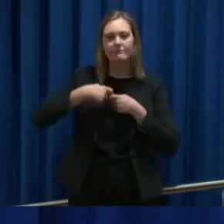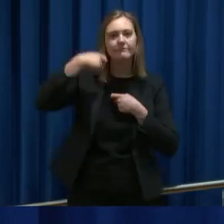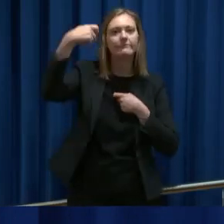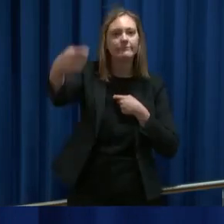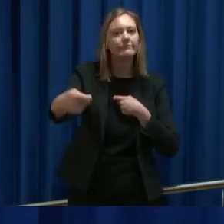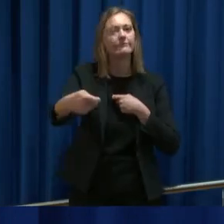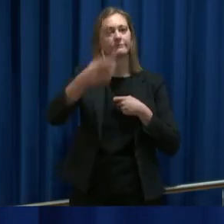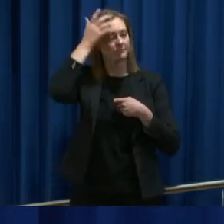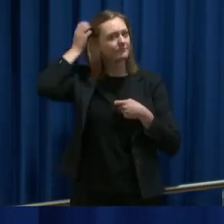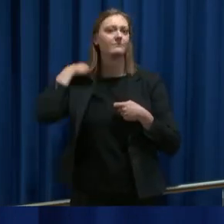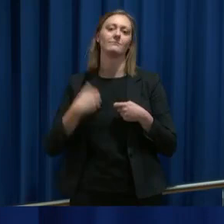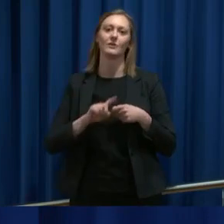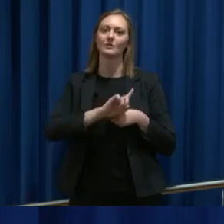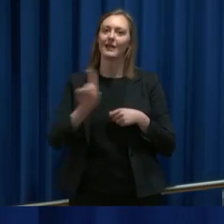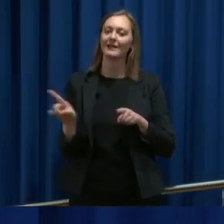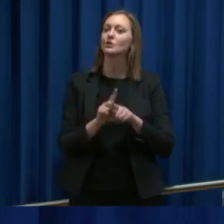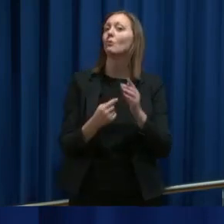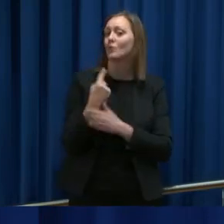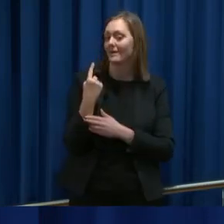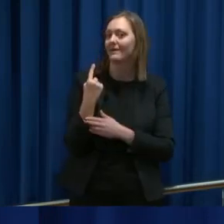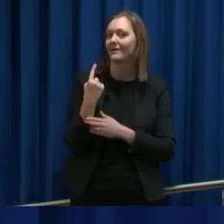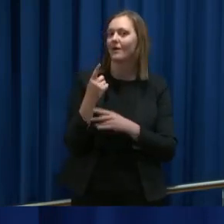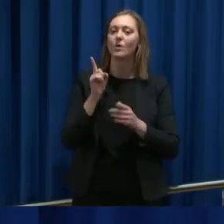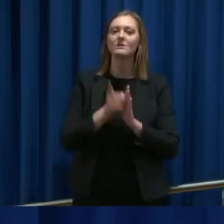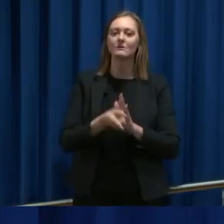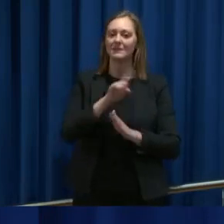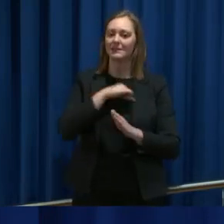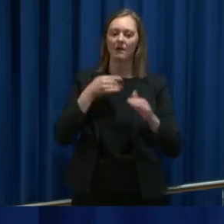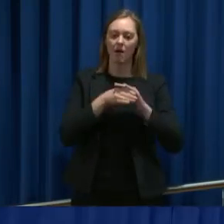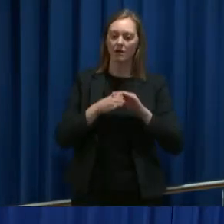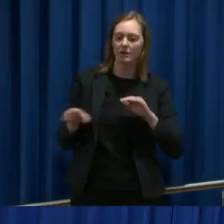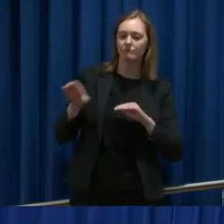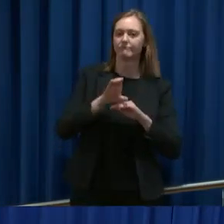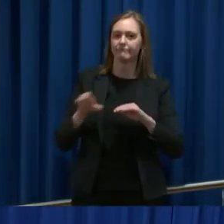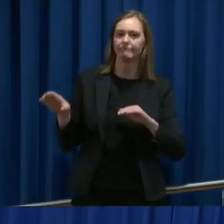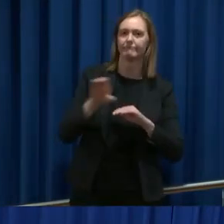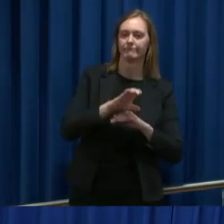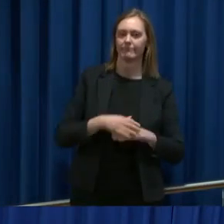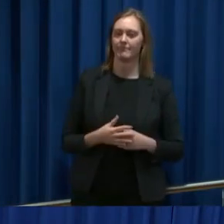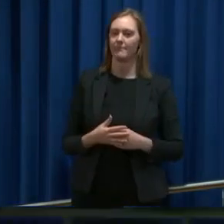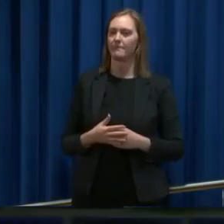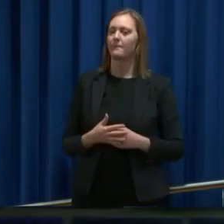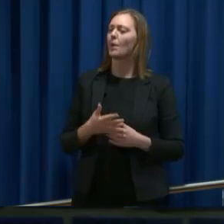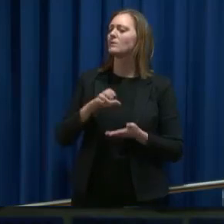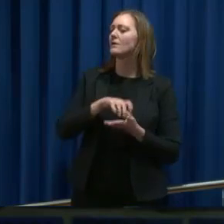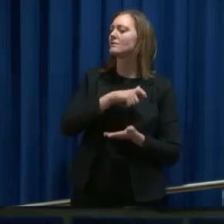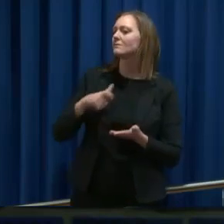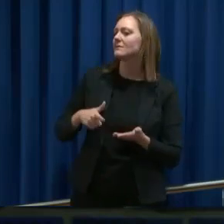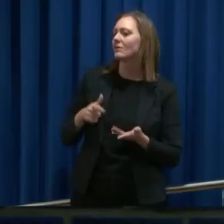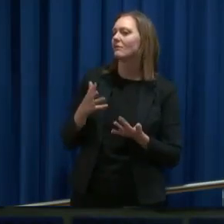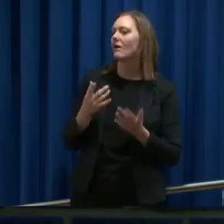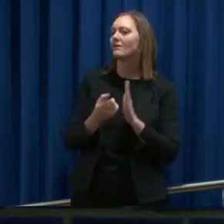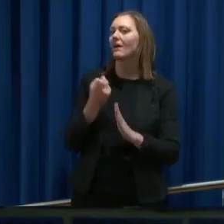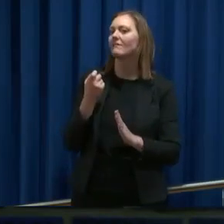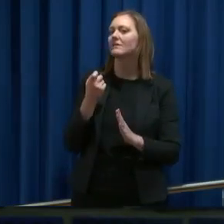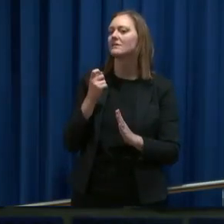lenge som, altså dreier dette samtidig som vi da fyller på lagrene. Korte statsministeren, hva skal til for at dere ikke